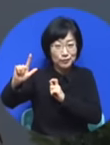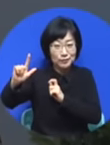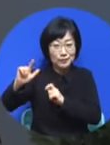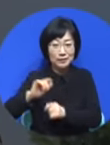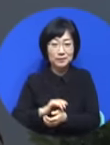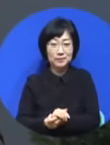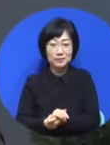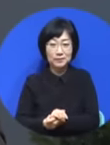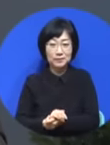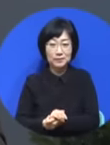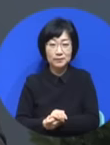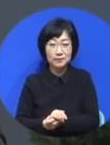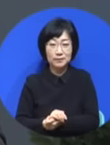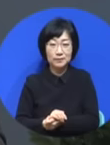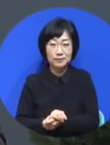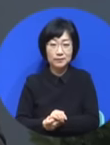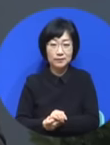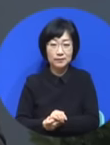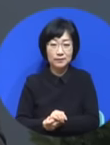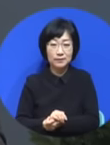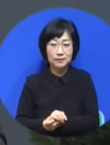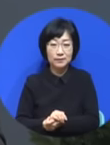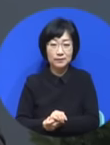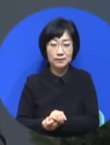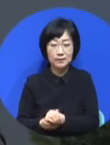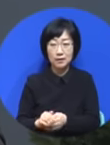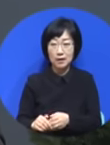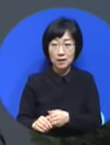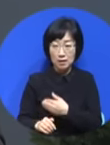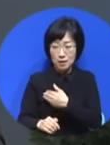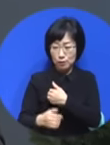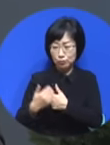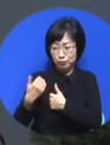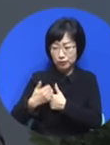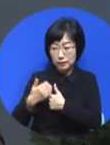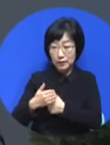목사님 교회가 저희들을 위해 기도해 주십시오.